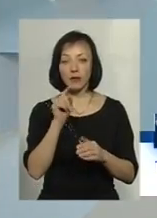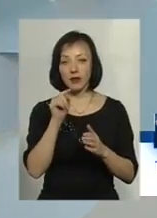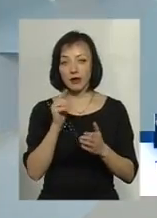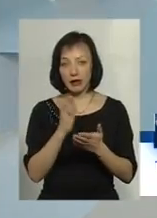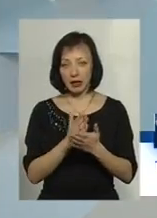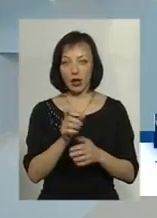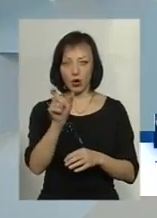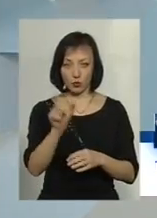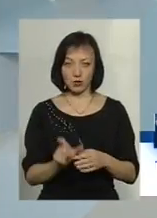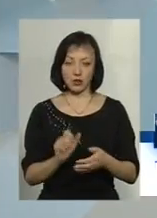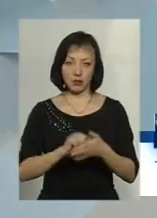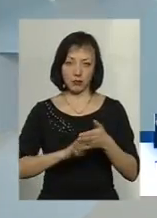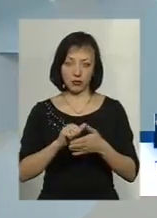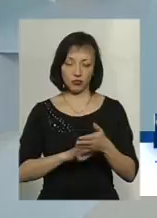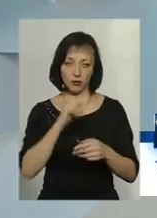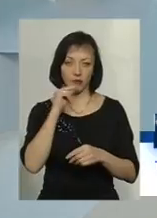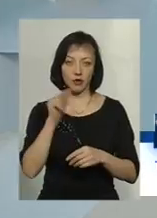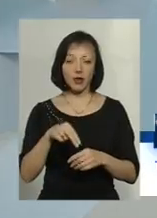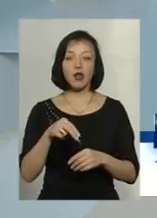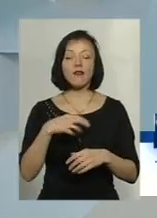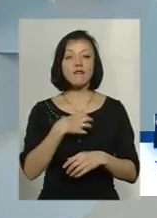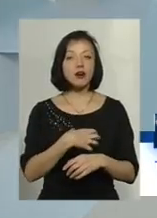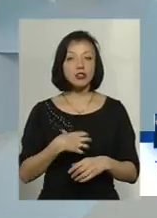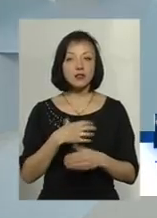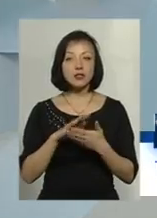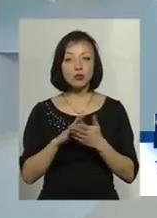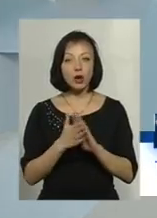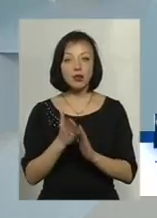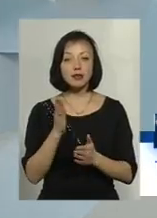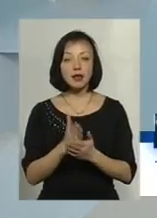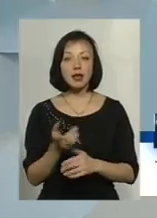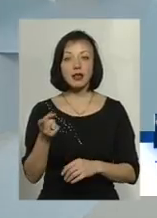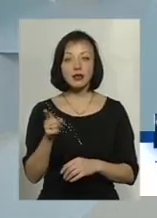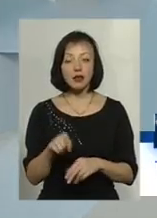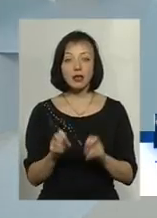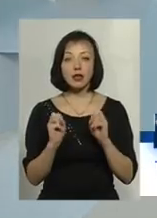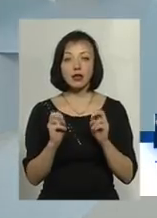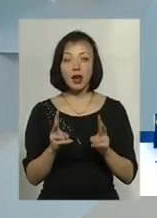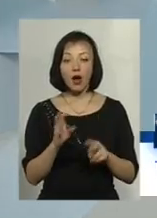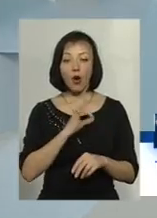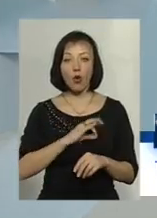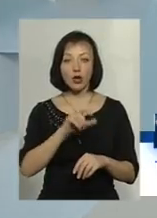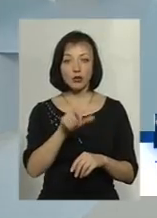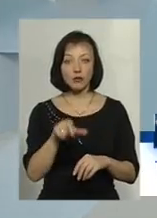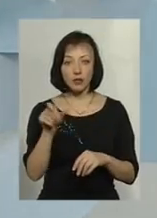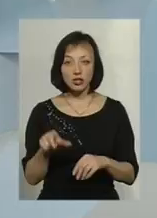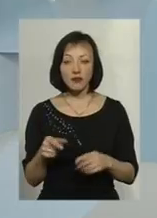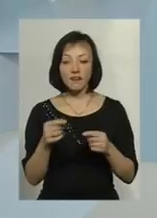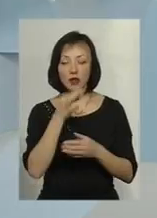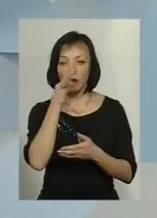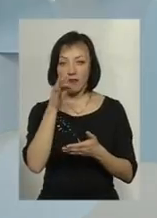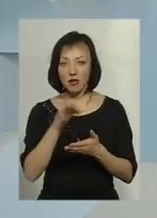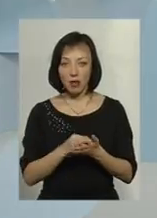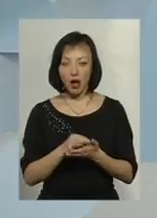людський фактор. Дуже важливою ситуацією є те, наскільки користувачі відповідально